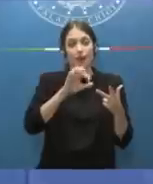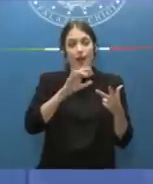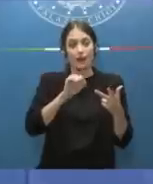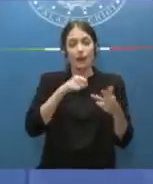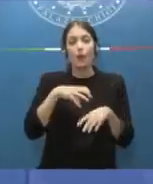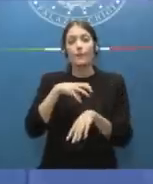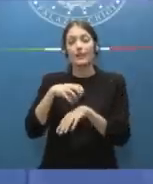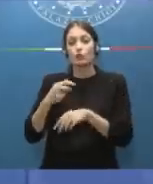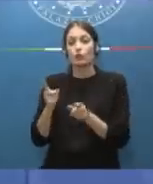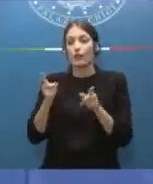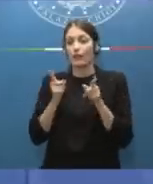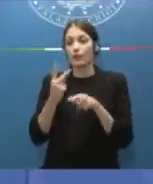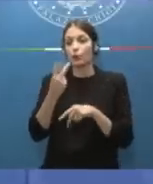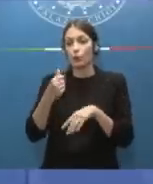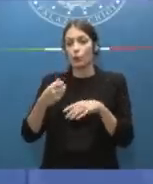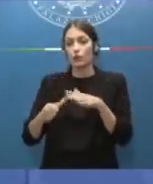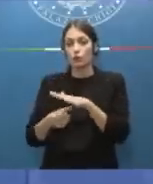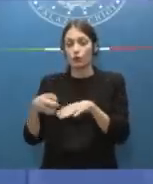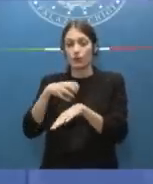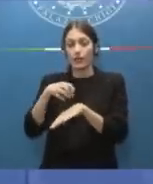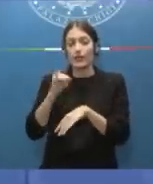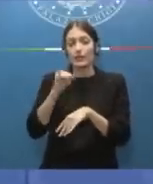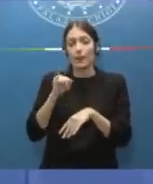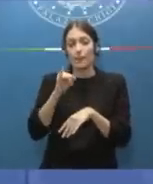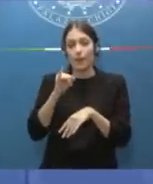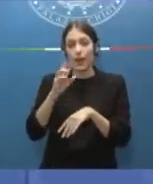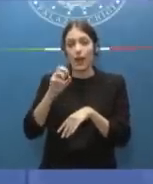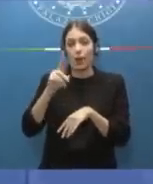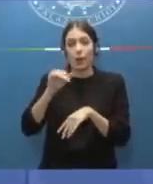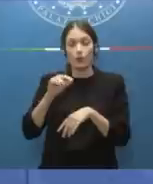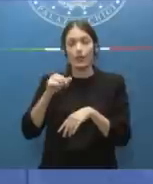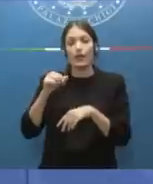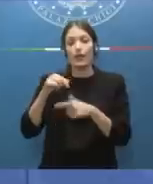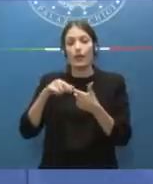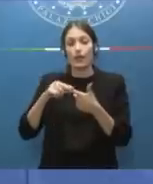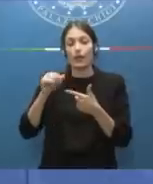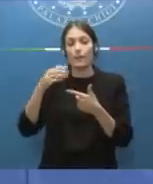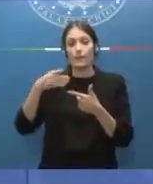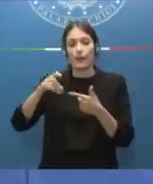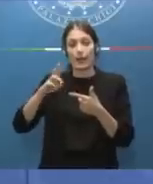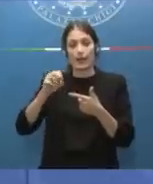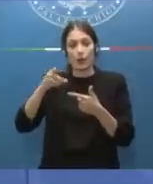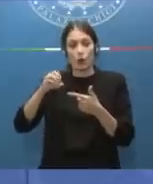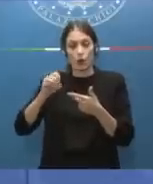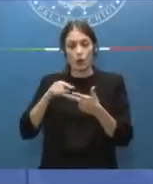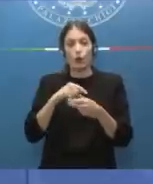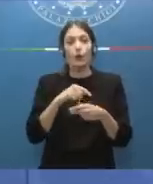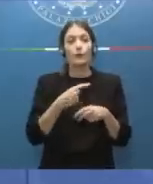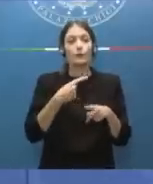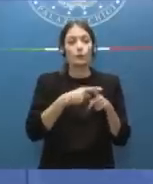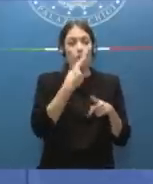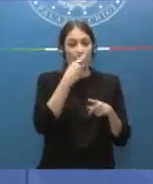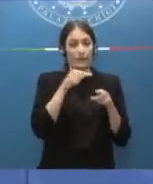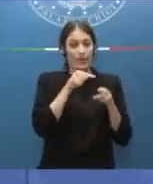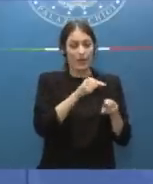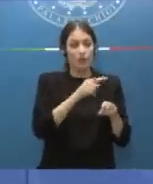sottosegretari, che sono Isabella Rauti e Matteo Perego. Il Ministro dell'Economia e delle Finanze ha